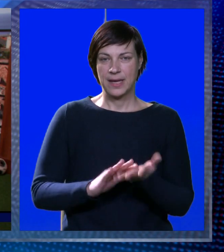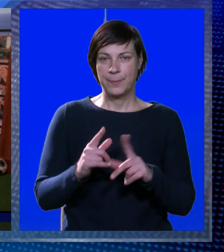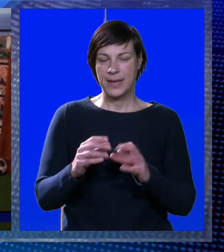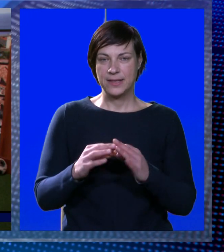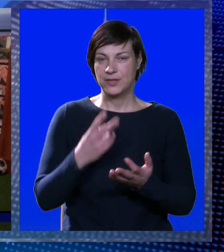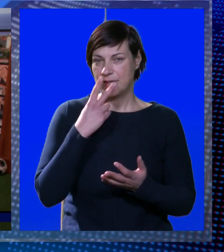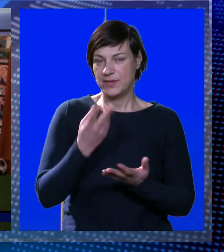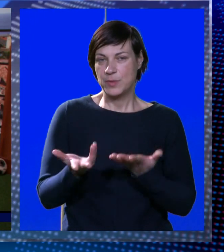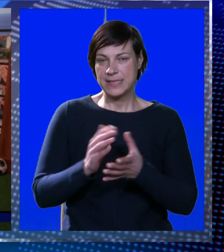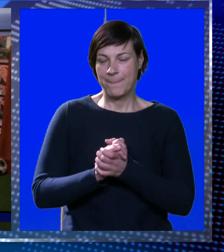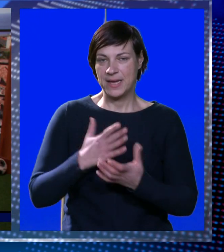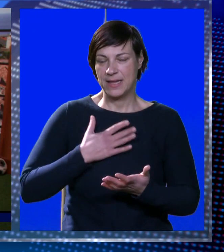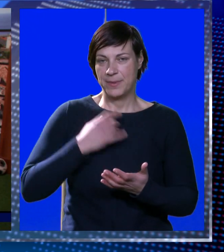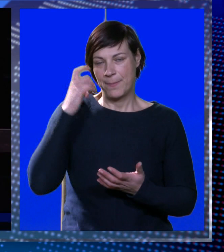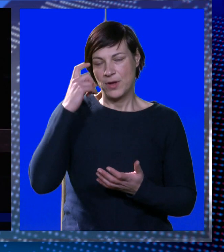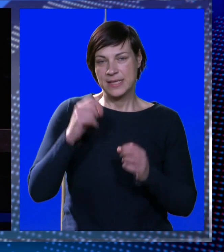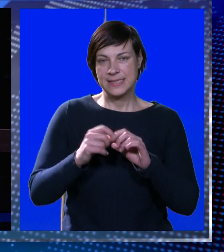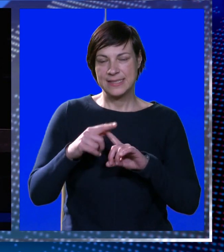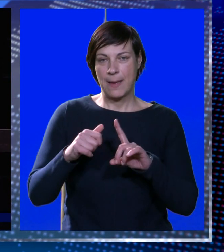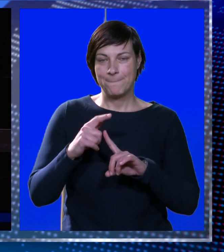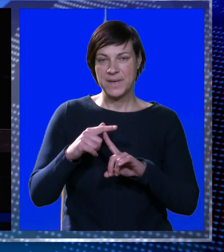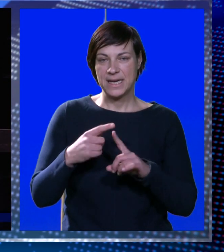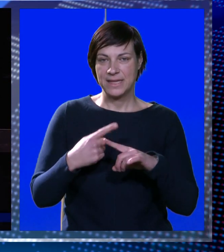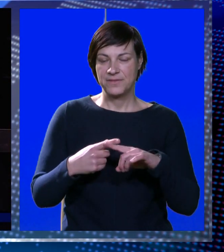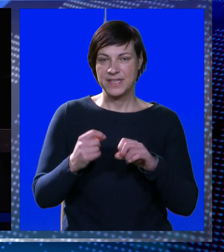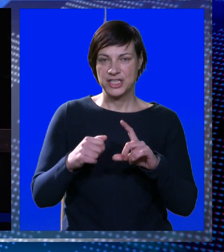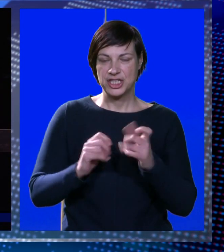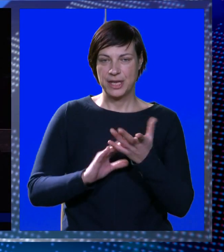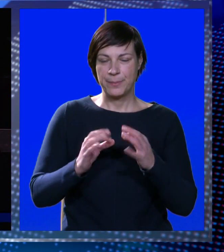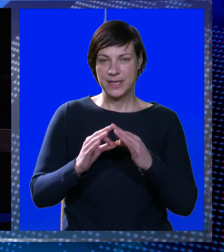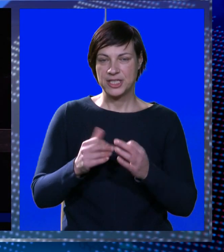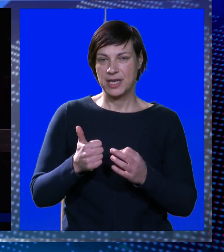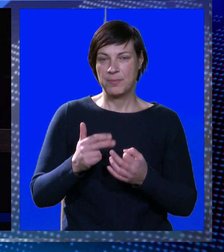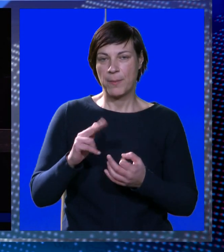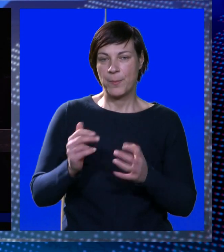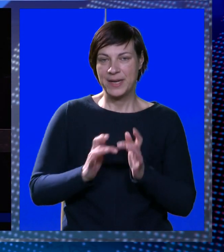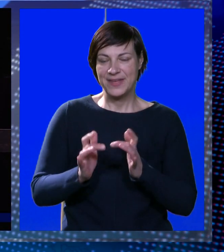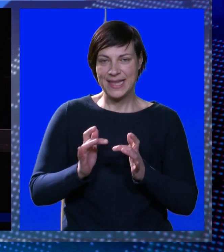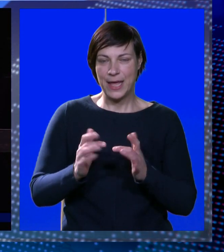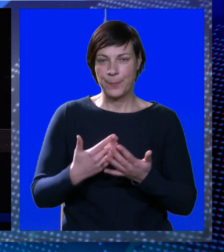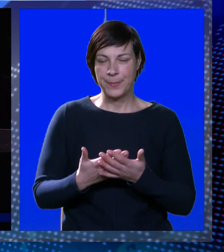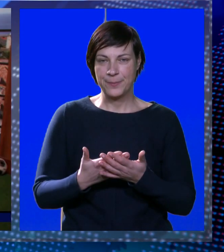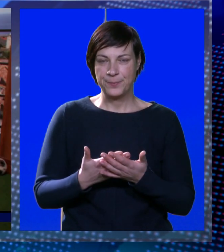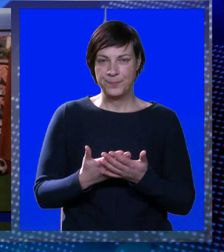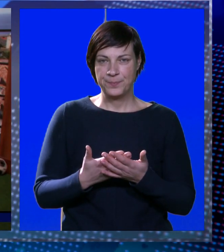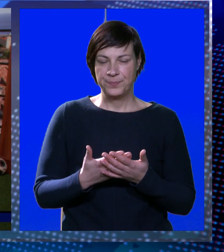Mateo, da vidimo da si prijatelj ili neprijatelj mogu sela. Za Brgat, fix Čibača. Imamo prvi derbi. derbi.